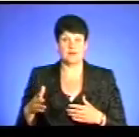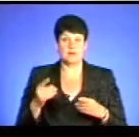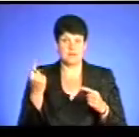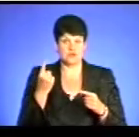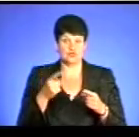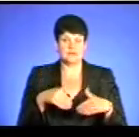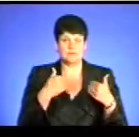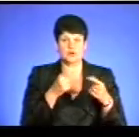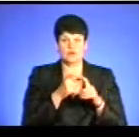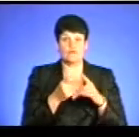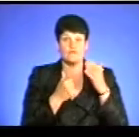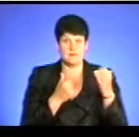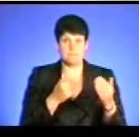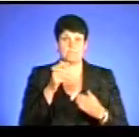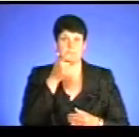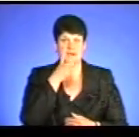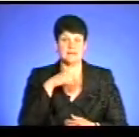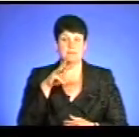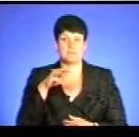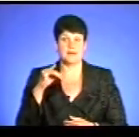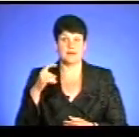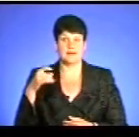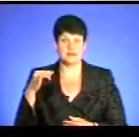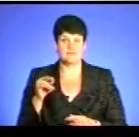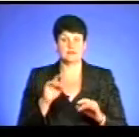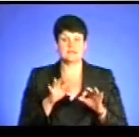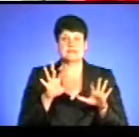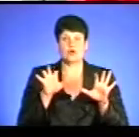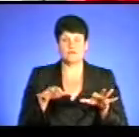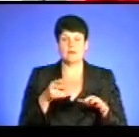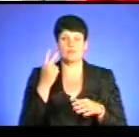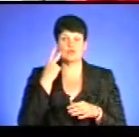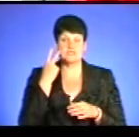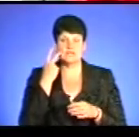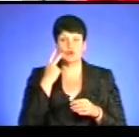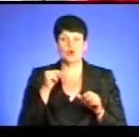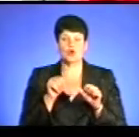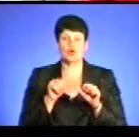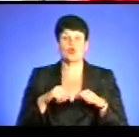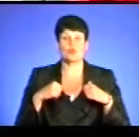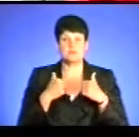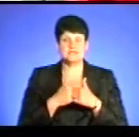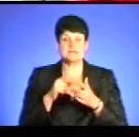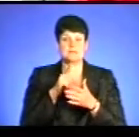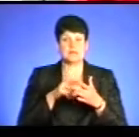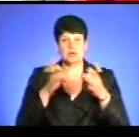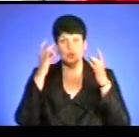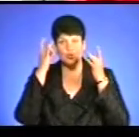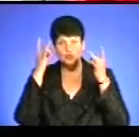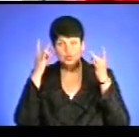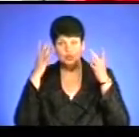слово вам, пане Михайле, відрекомендую, голова постійної комісії з питань культури, свободи, слова, інформації та розвитку